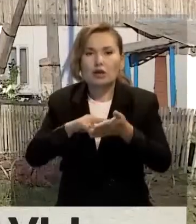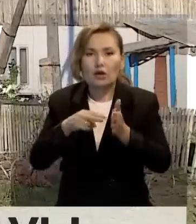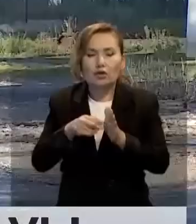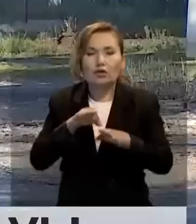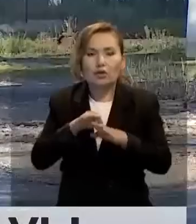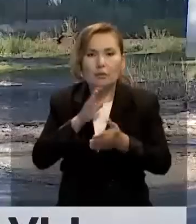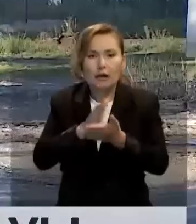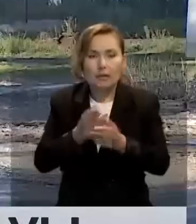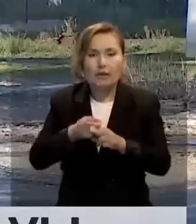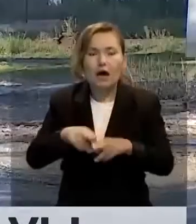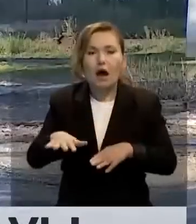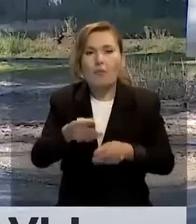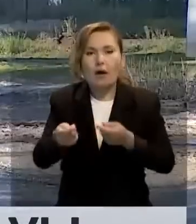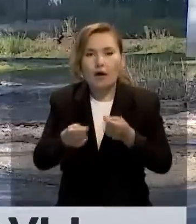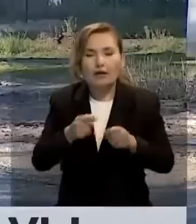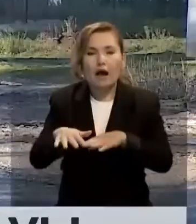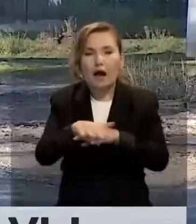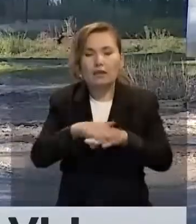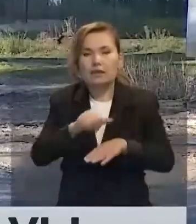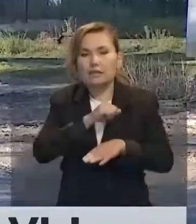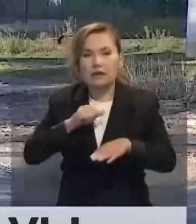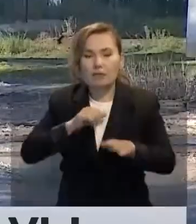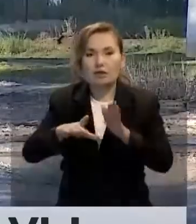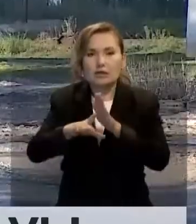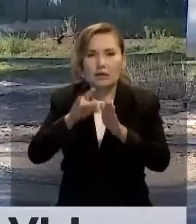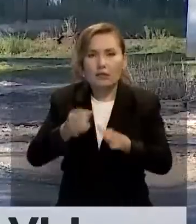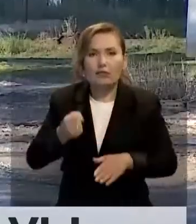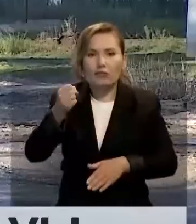жоспары бар. Сондая ғаудан әкімдерінде енді қалық сайлайды.